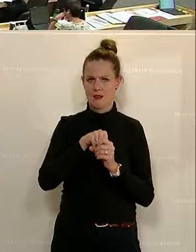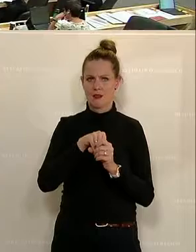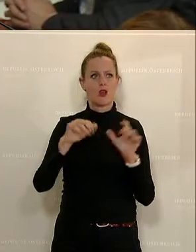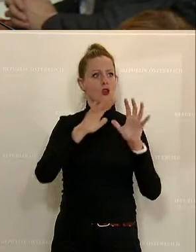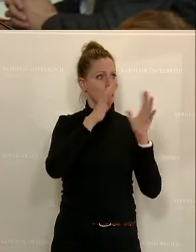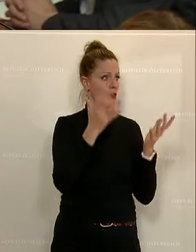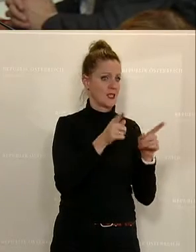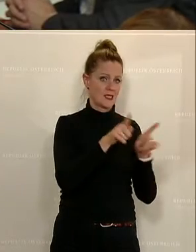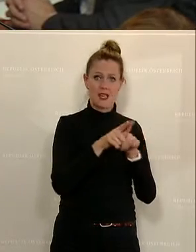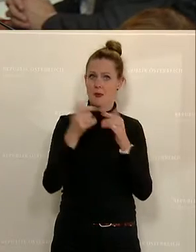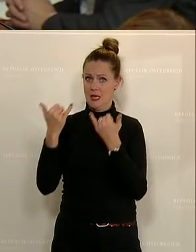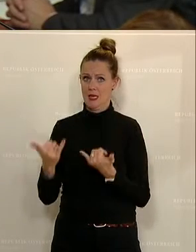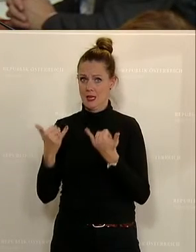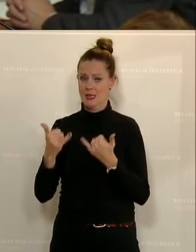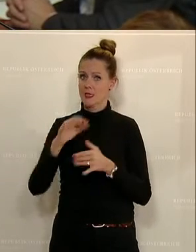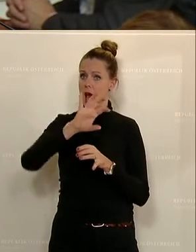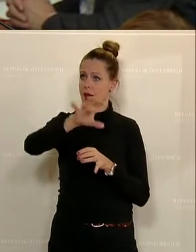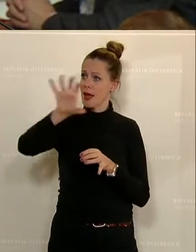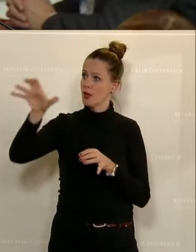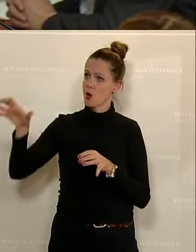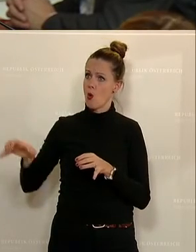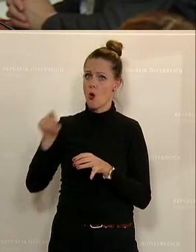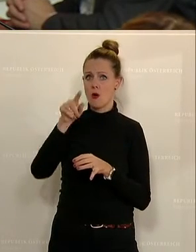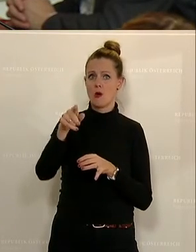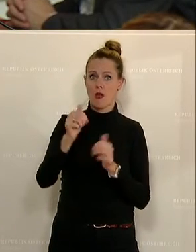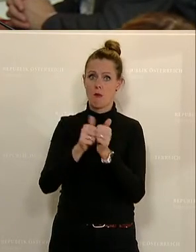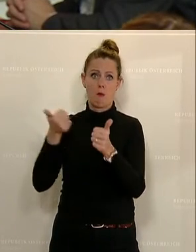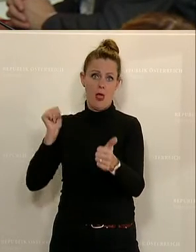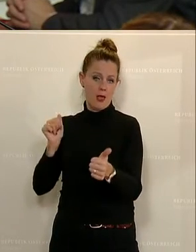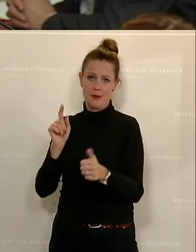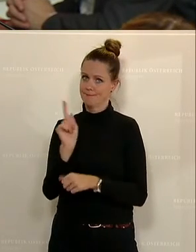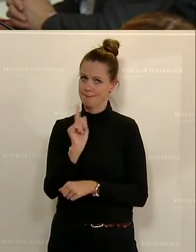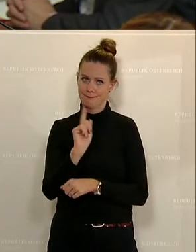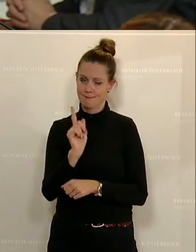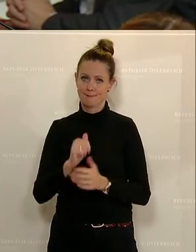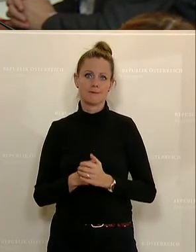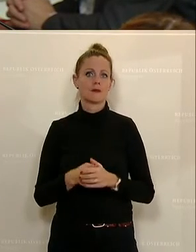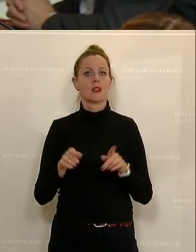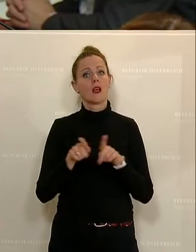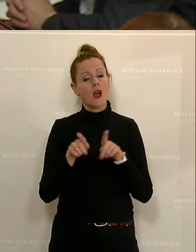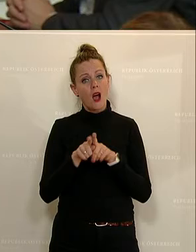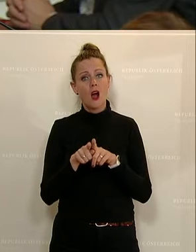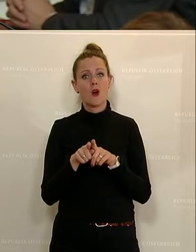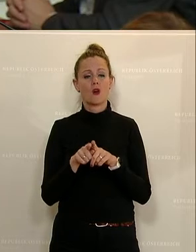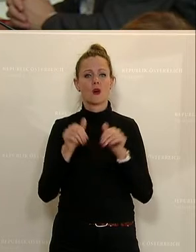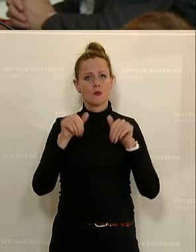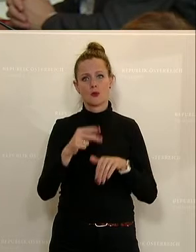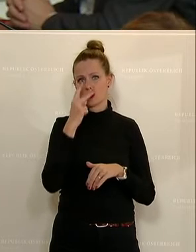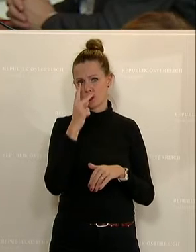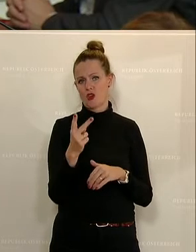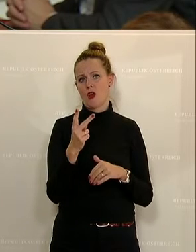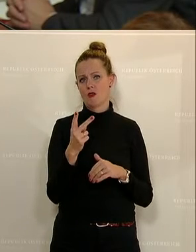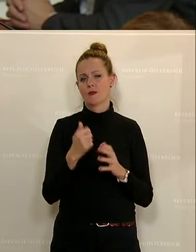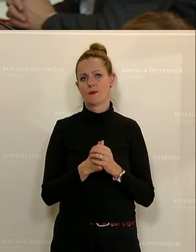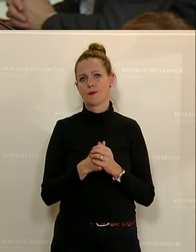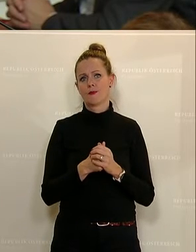Globalisierung müssen wir auch schauen, dass Regionen nicht, einzelne Regionen auf der Strecke bleiben. Wie bei der Globalisierung dürfen wir auch